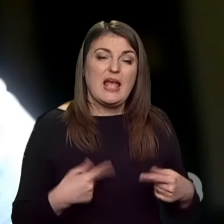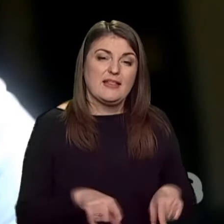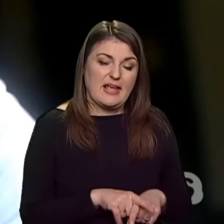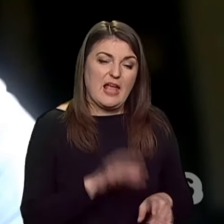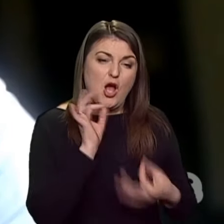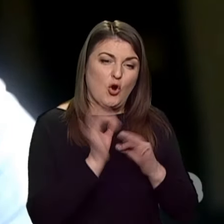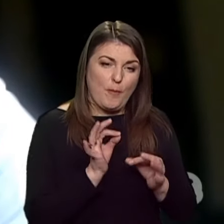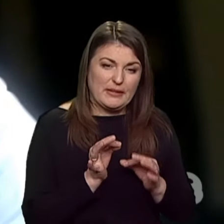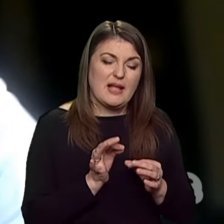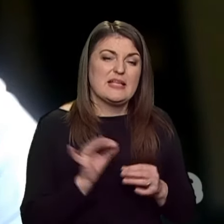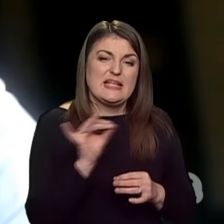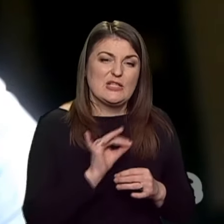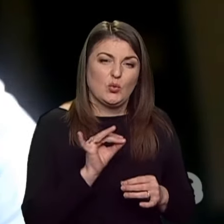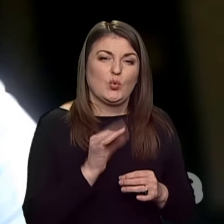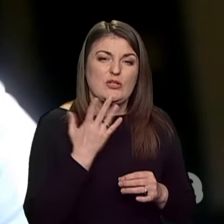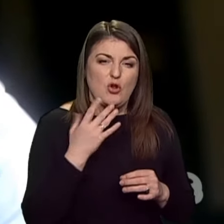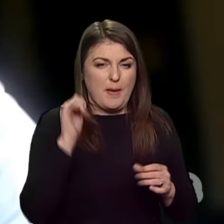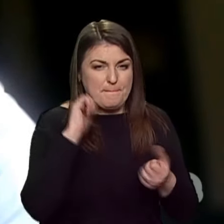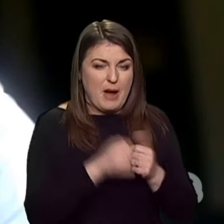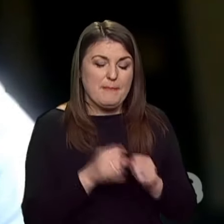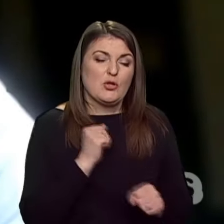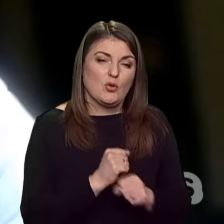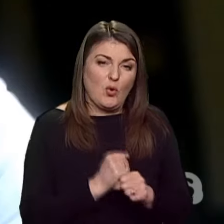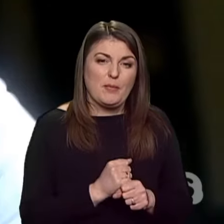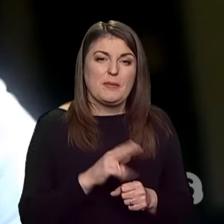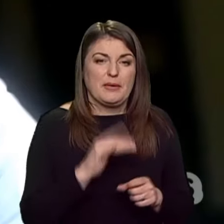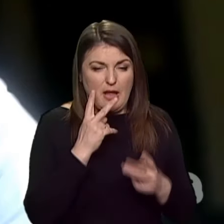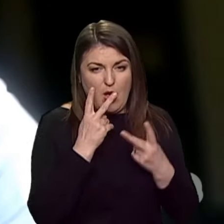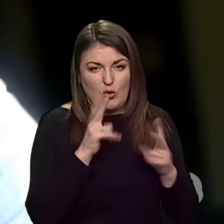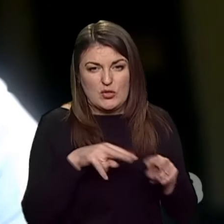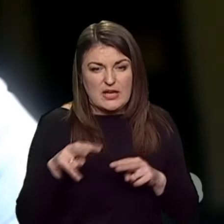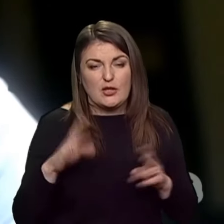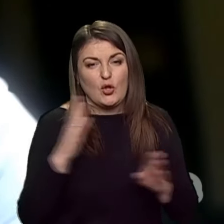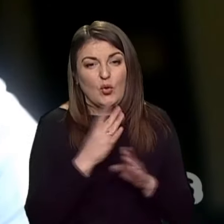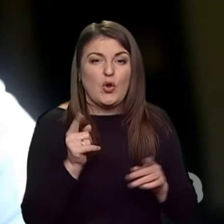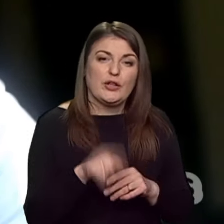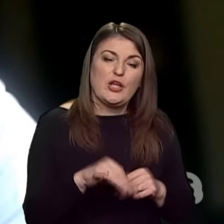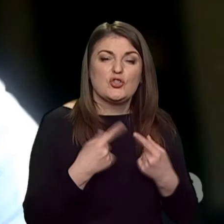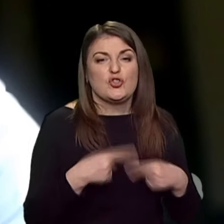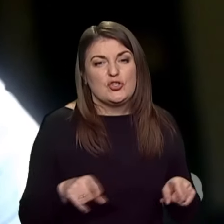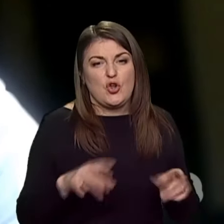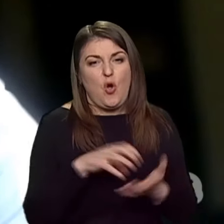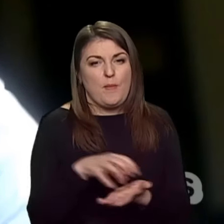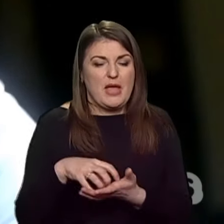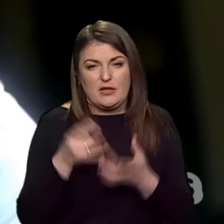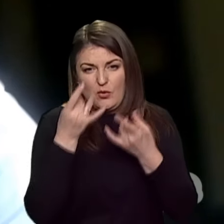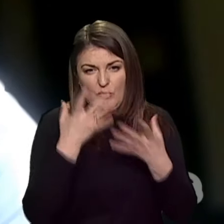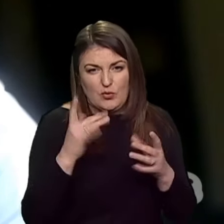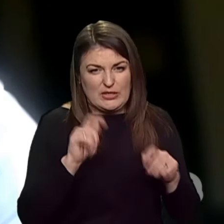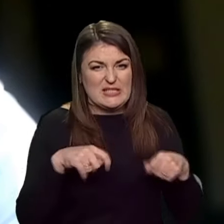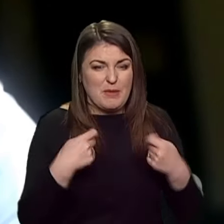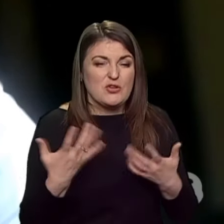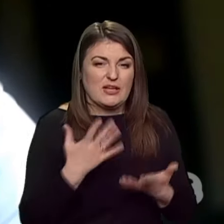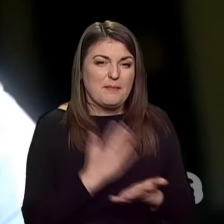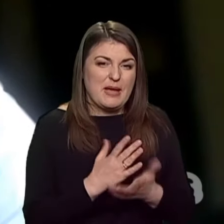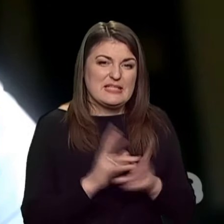такі рекомендації Інститут національної пам'яті робить при розгляду долі тих чи інших об'єктів культурної спадщини, які